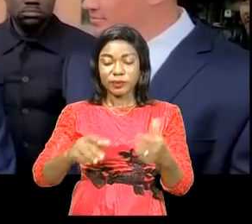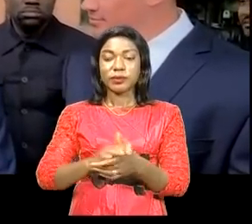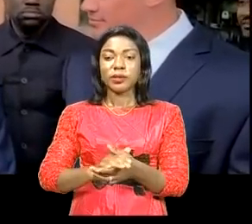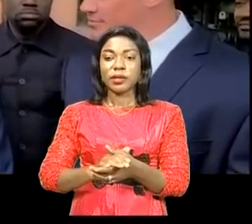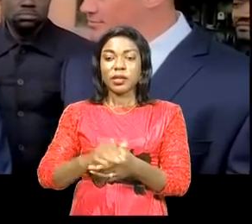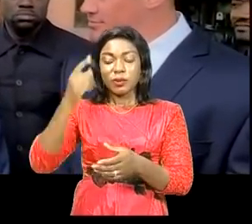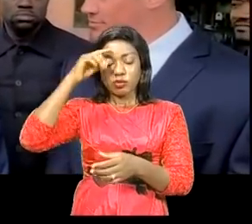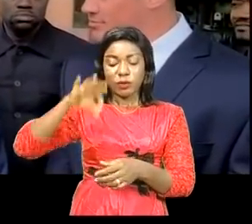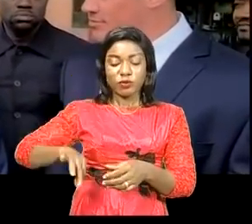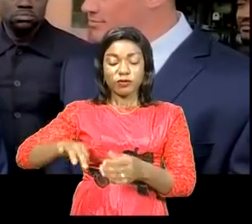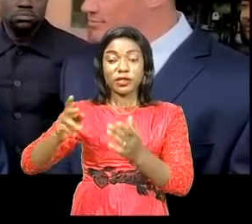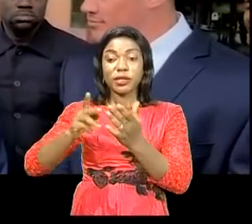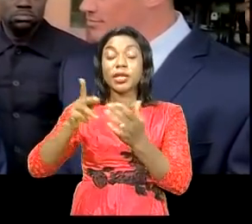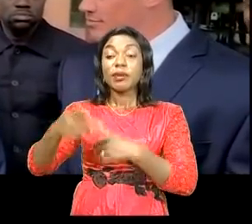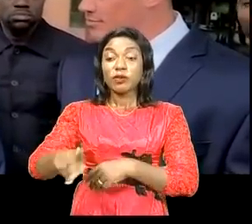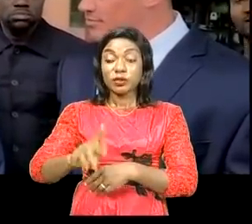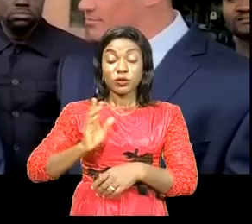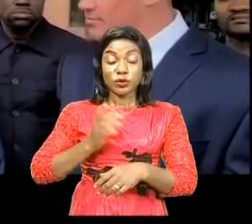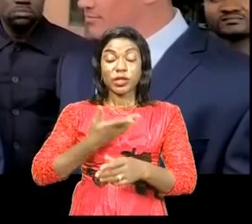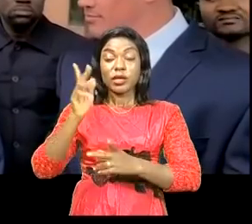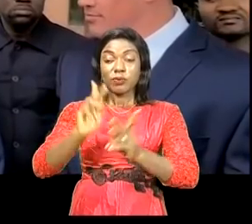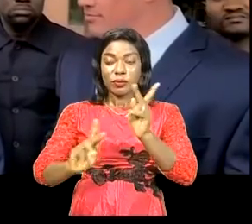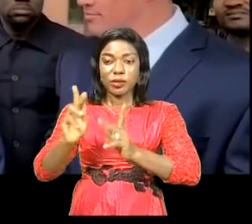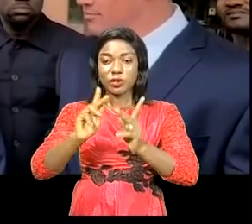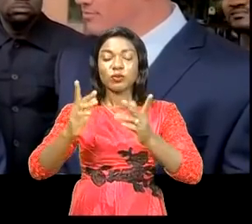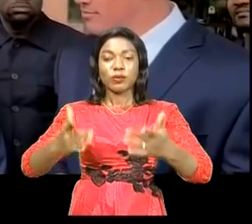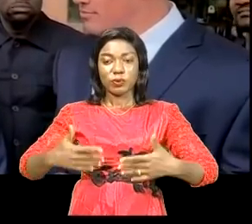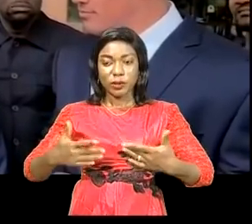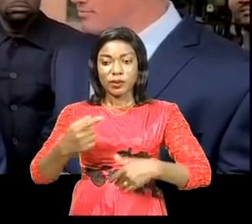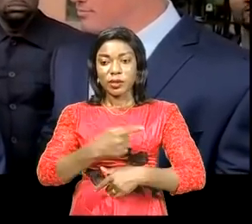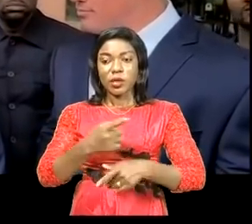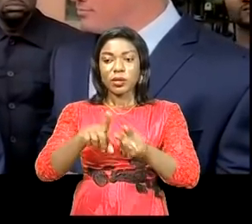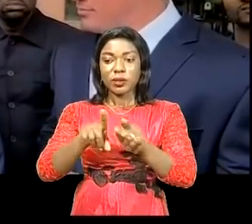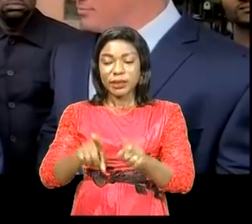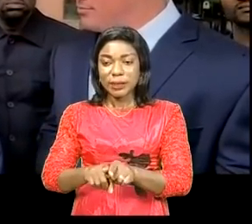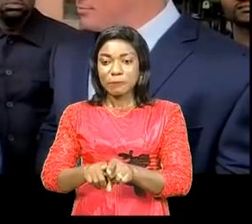l'intérêt de la province et de nos populations pour l'intérêt de la province et de nos populations